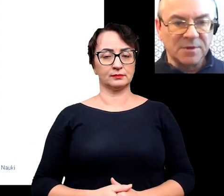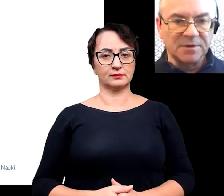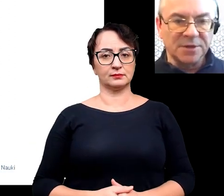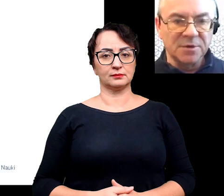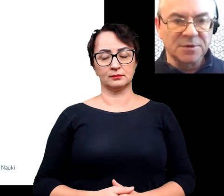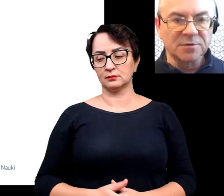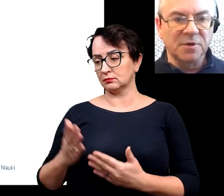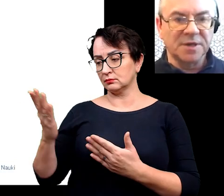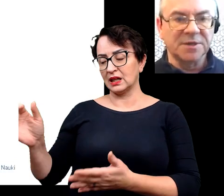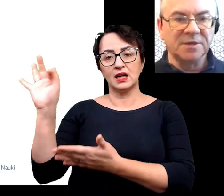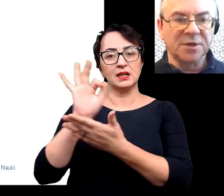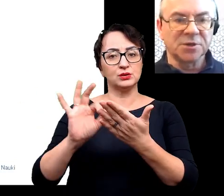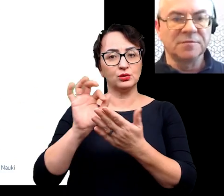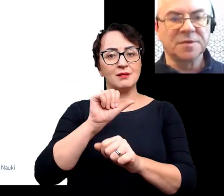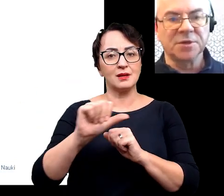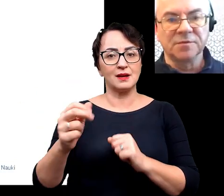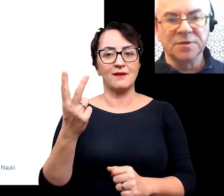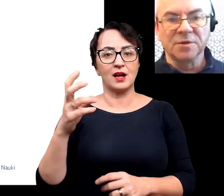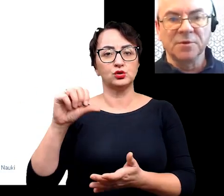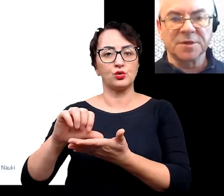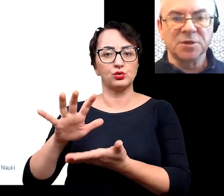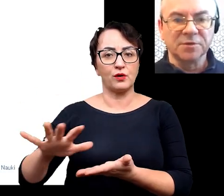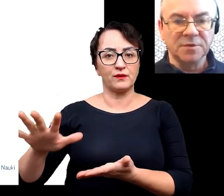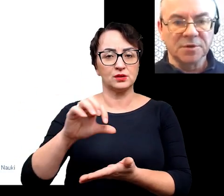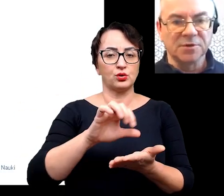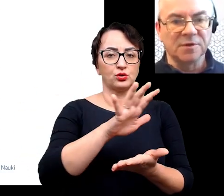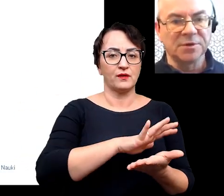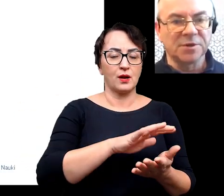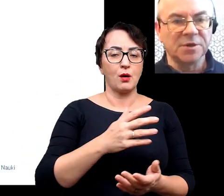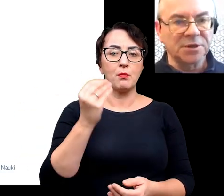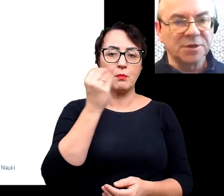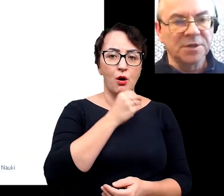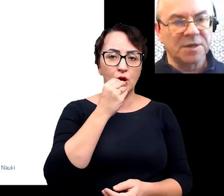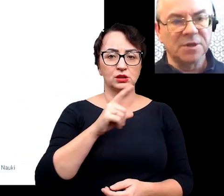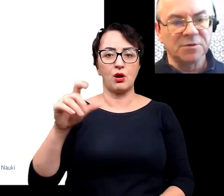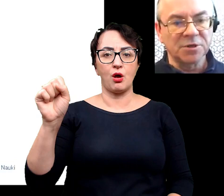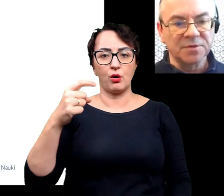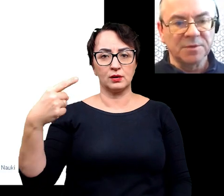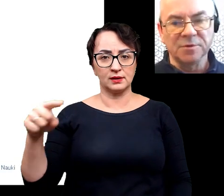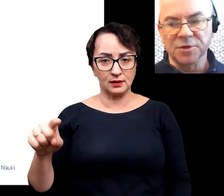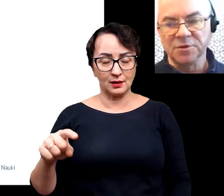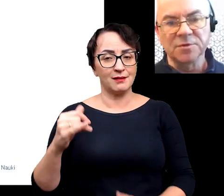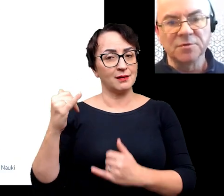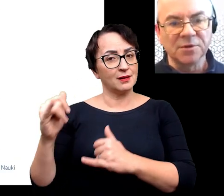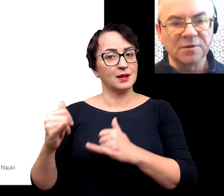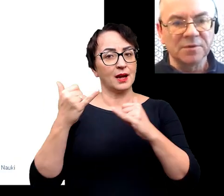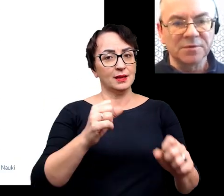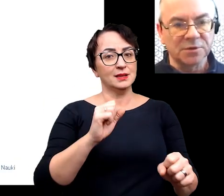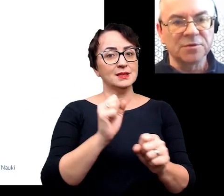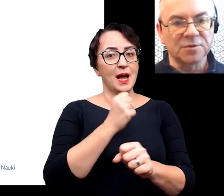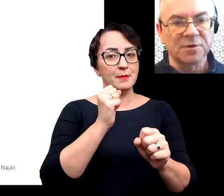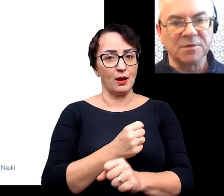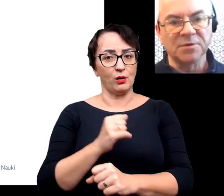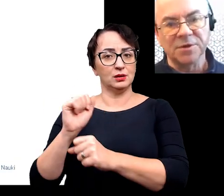No tutaj mamy na tym rysunku pokazane dwa środowiska, środowisko morskie i środowisko lądowe. Trochę inaczej, inne skamieniałości występują w środowisku